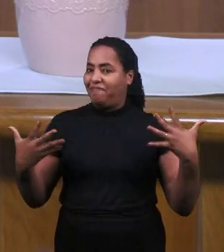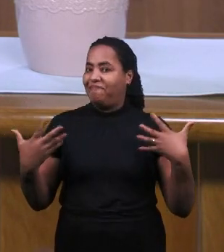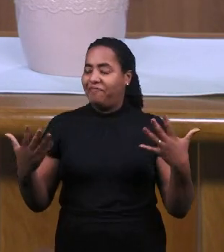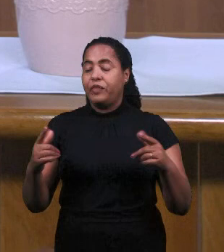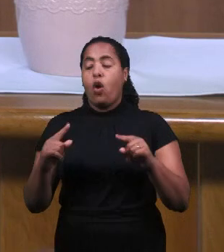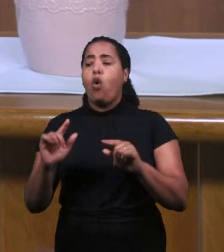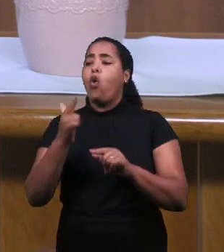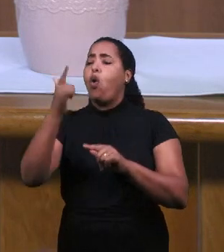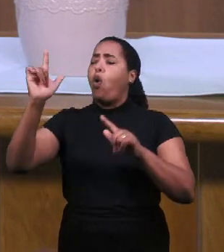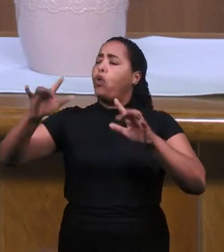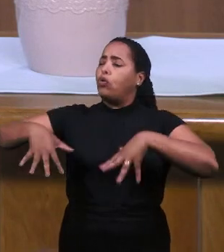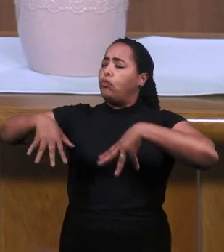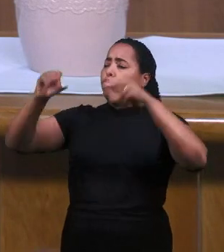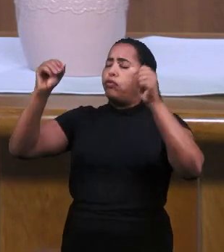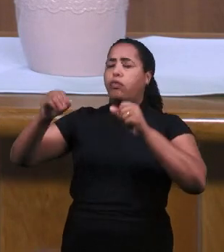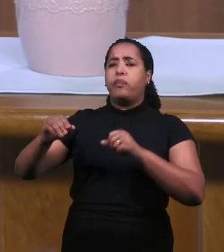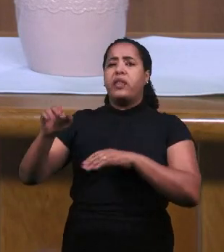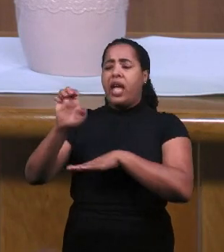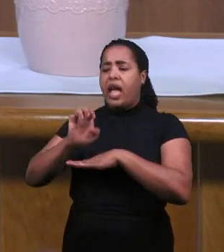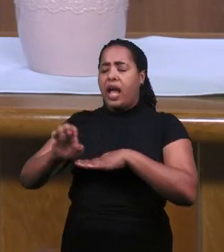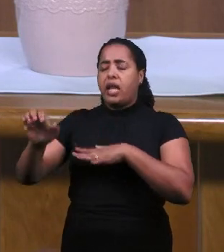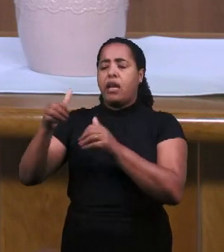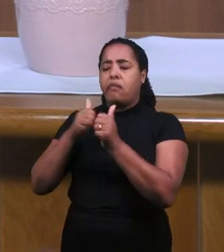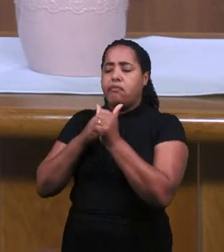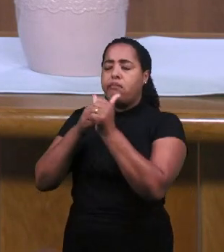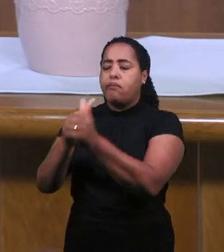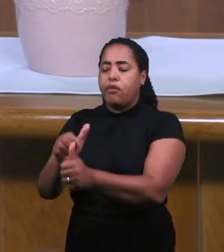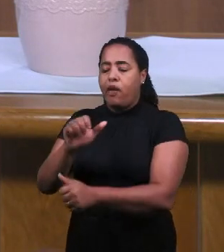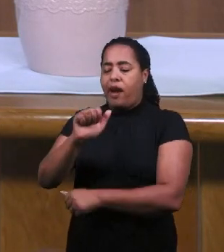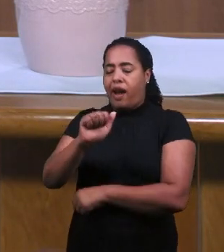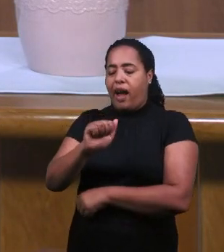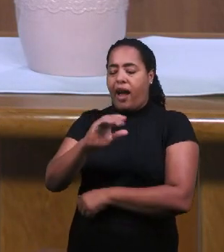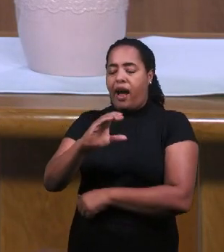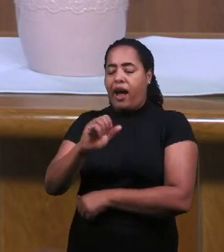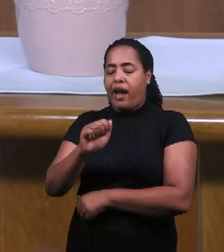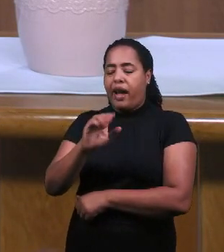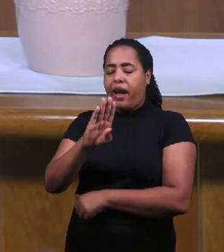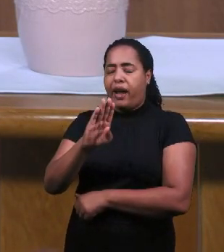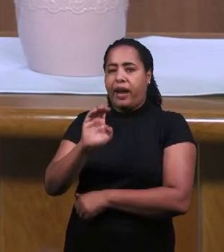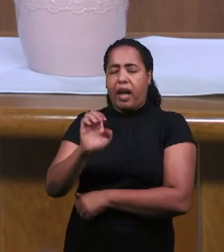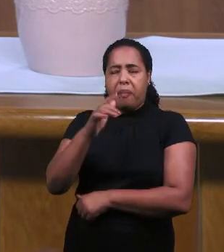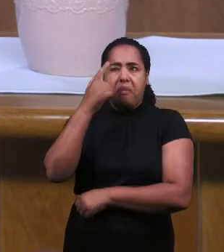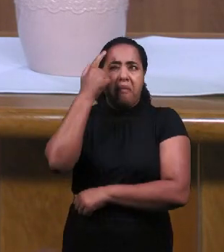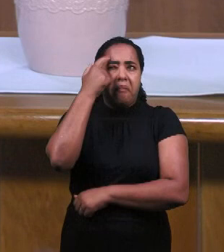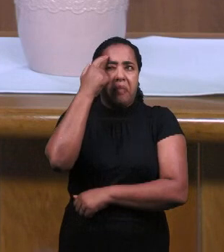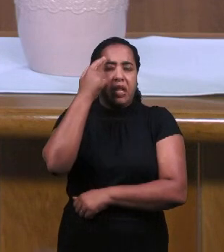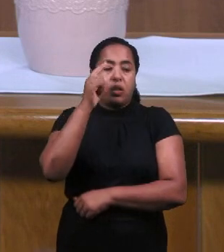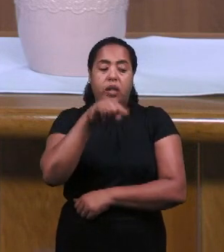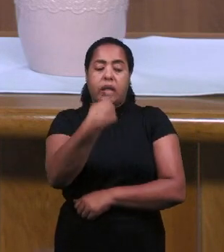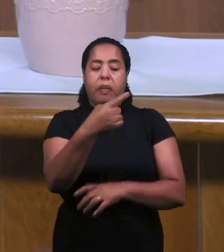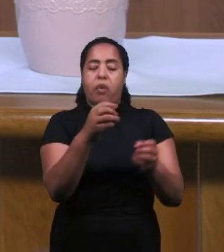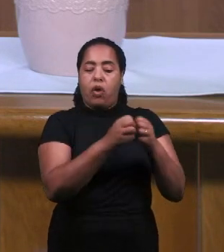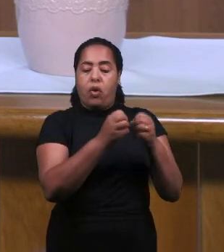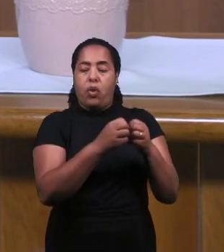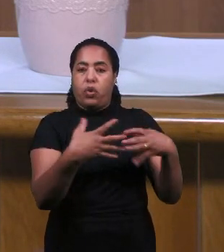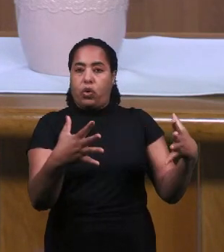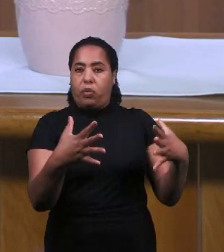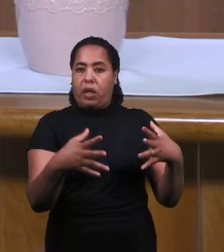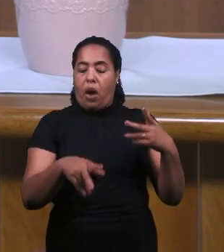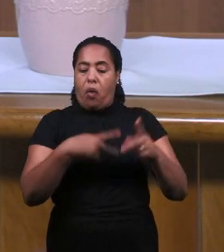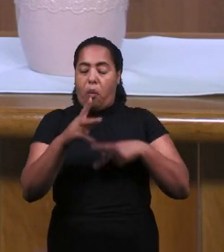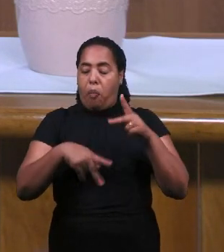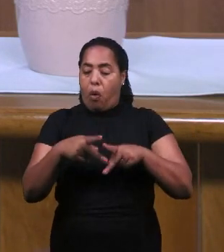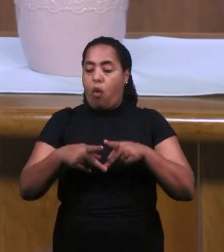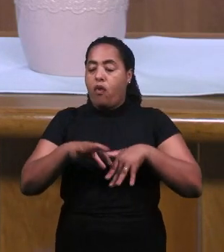дворец Летний дворец И Или Пошел Кахаву Он думал Что